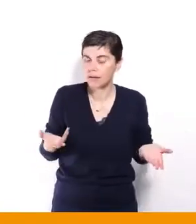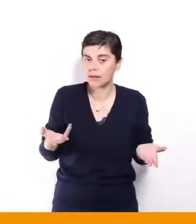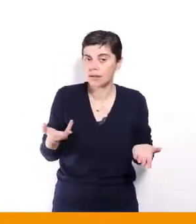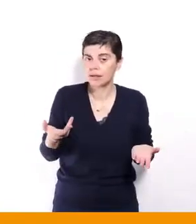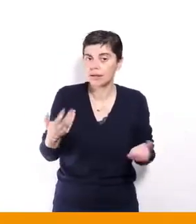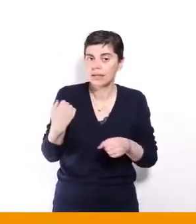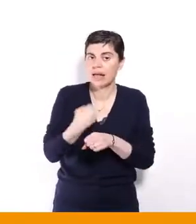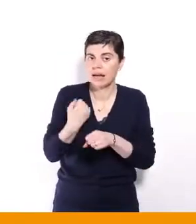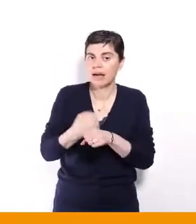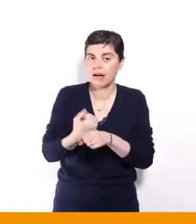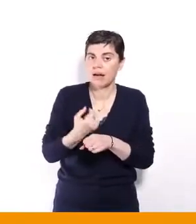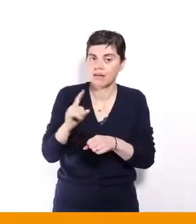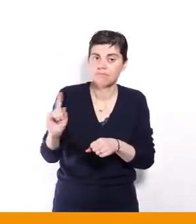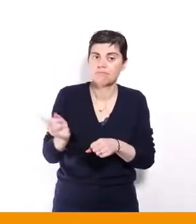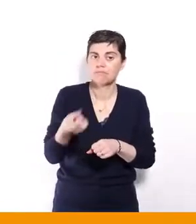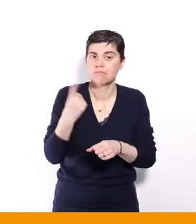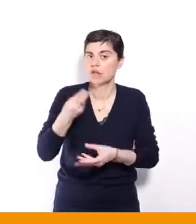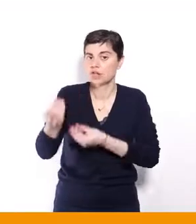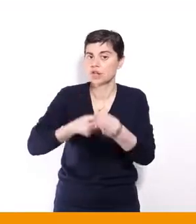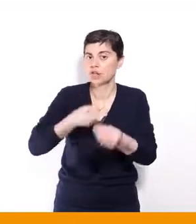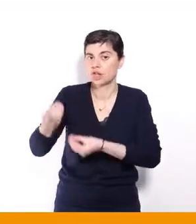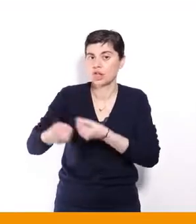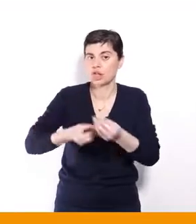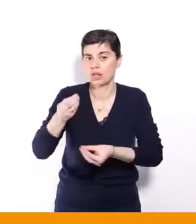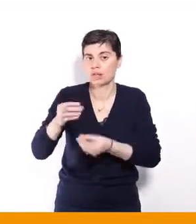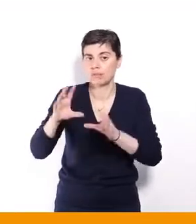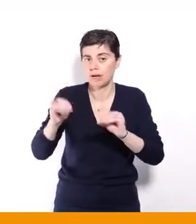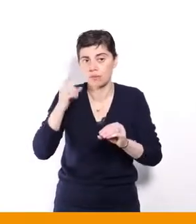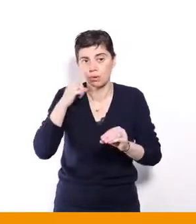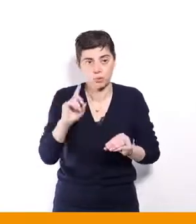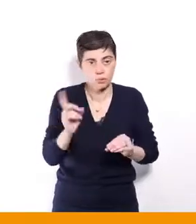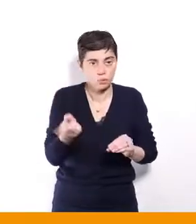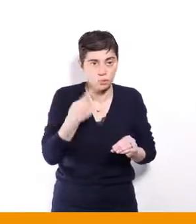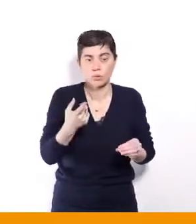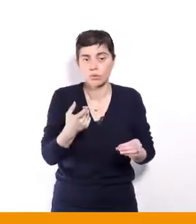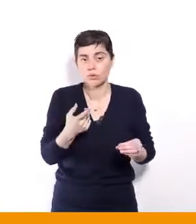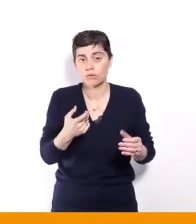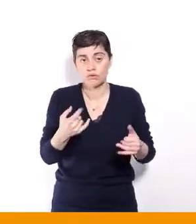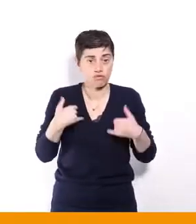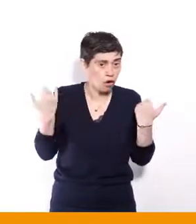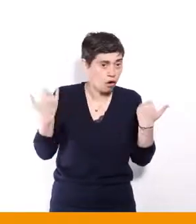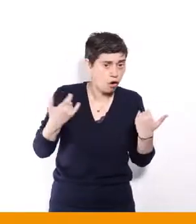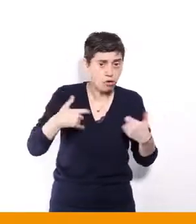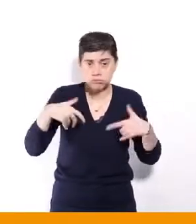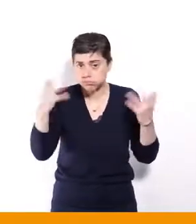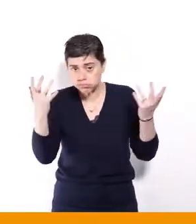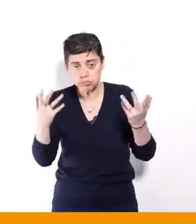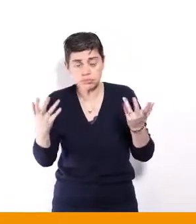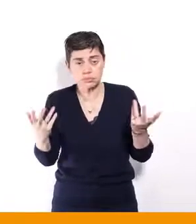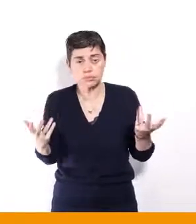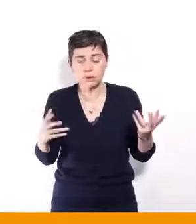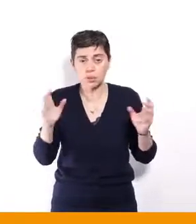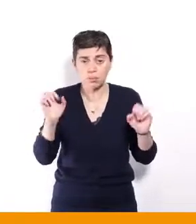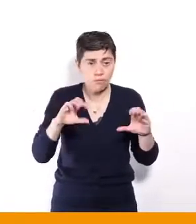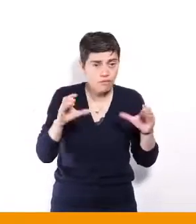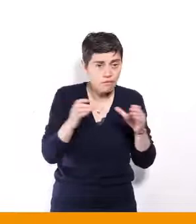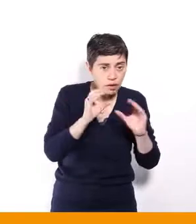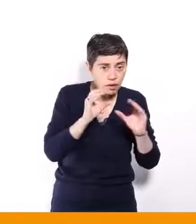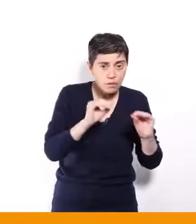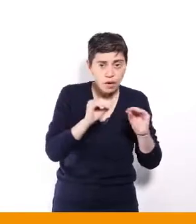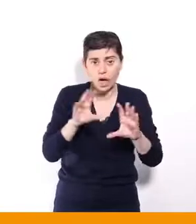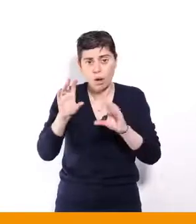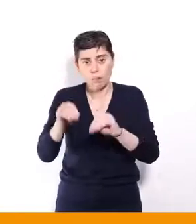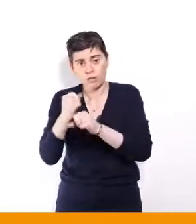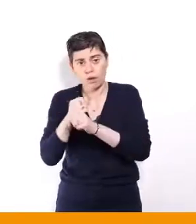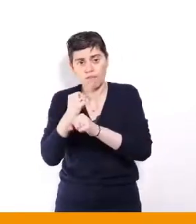je pense, pourrait trouver sa place. Tout le monde, tout le monde. Les plus jeunes, voilà, on pourrait former, on pourrait adapter, bien sûr, les postes de